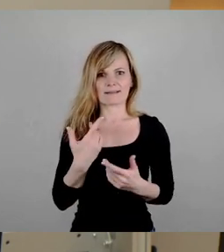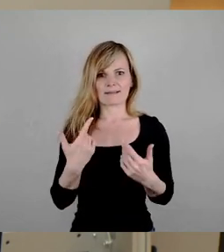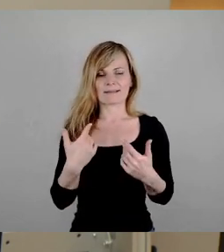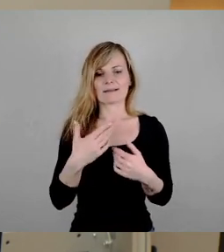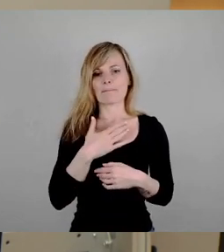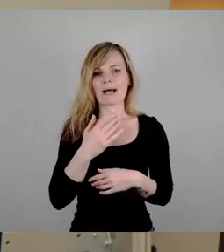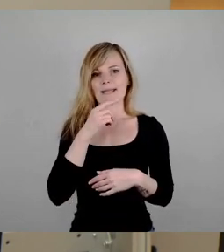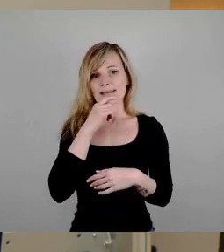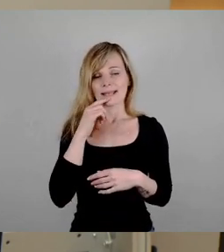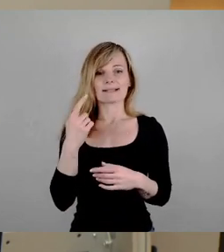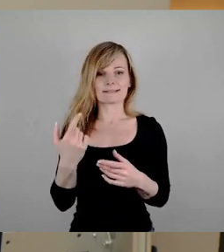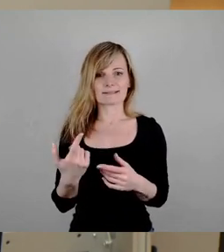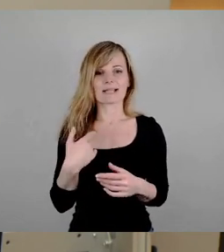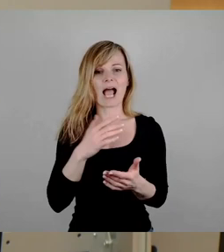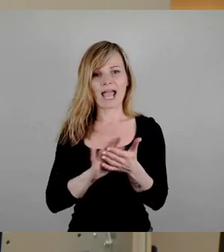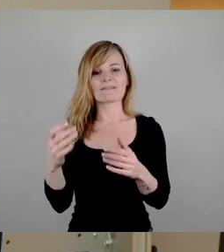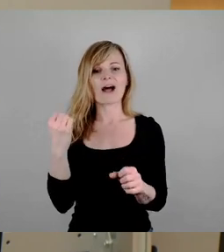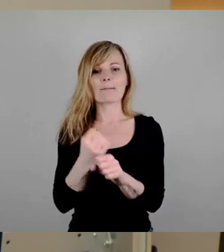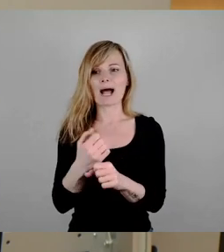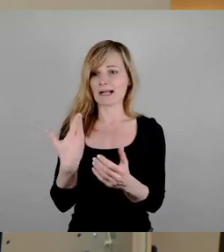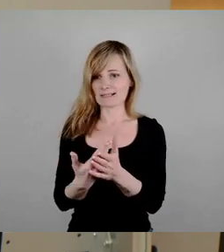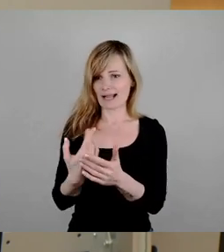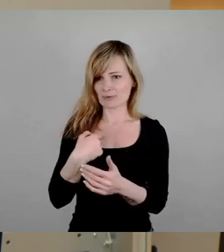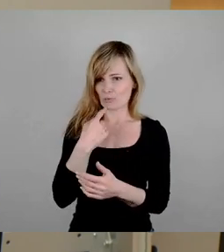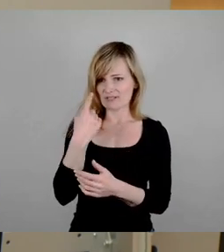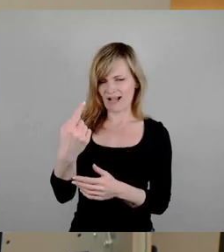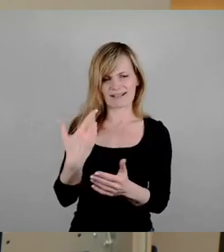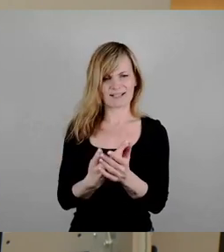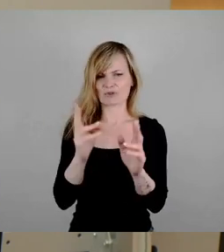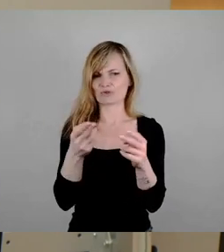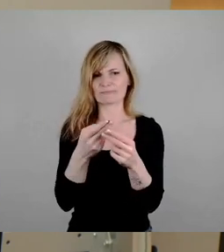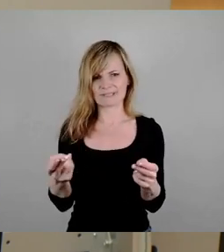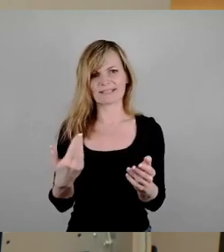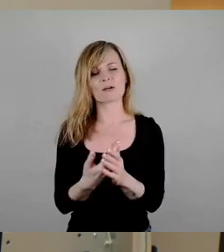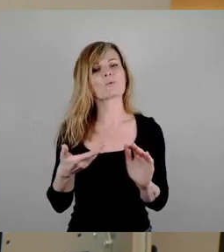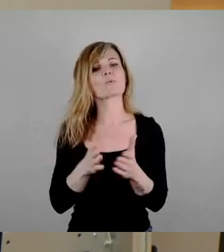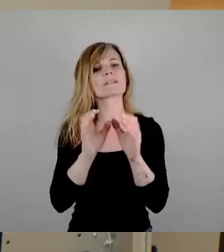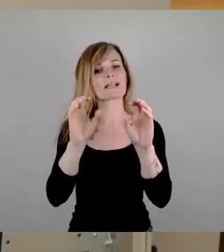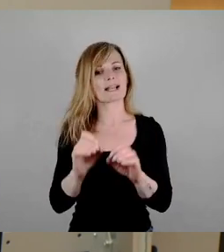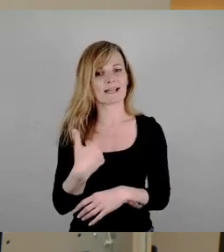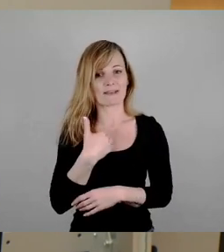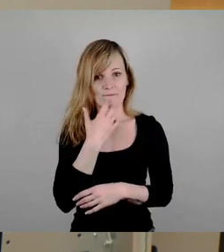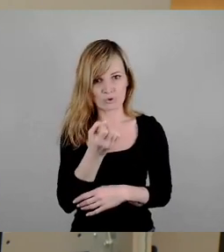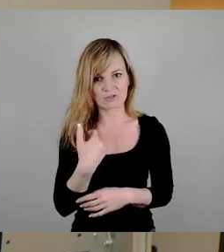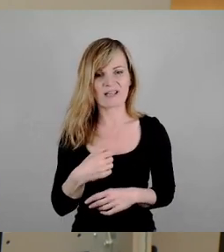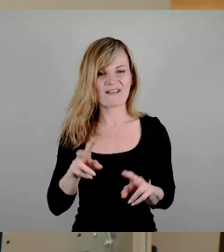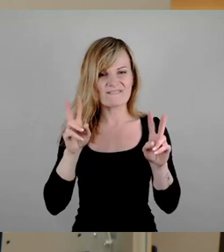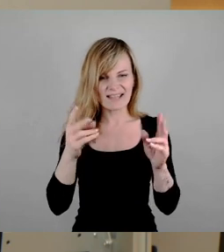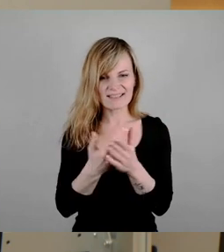die nun gar nicht stimmen, gar nicht stimmen, will ich es kurz erläutern. Ich bin gar kein Fan von dem Antrag.